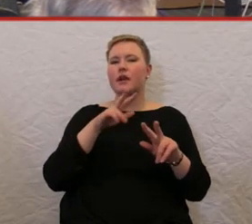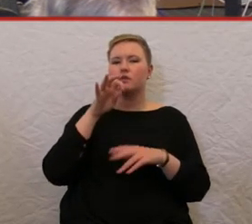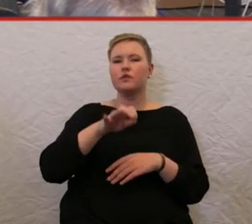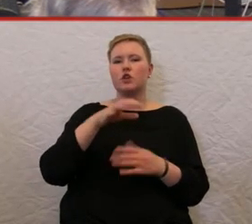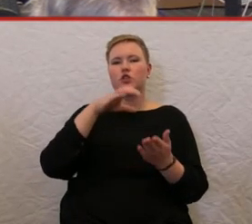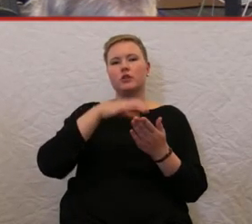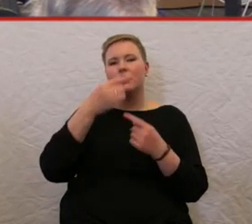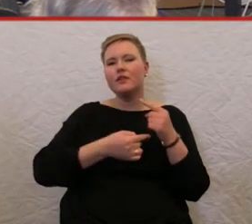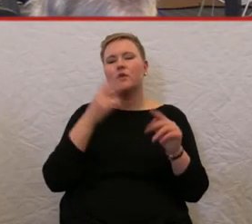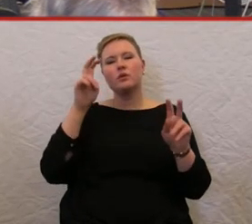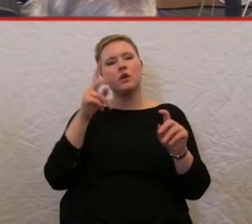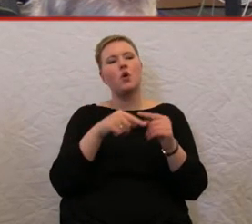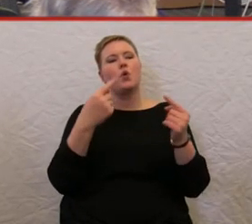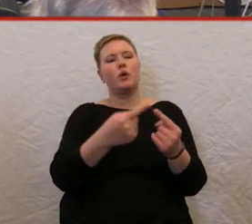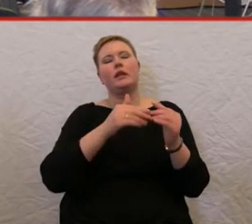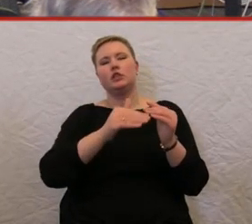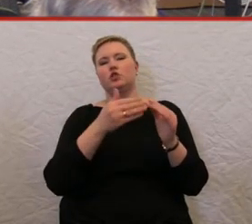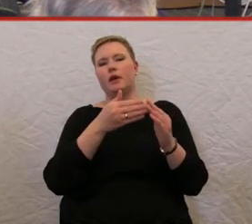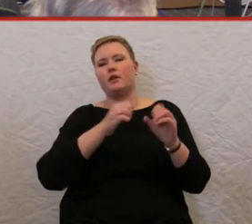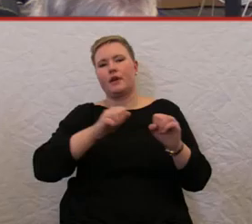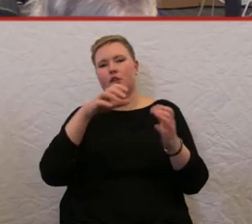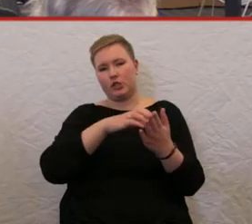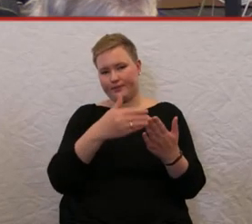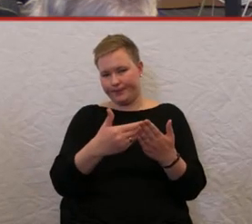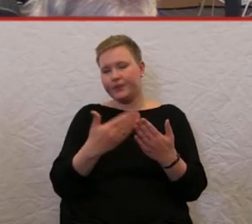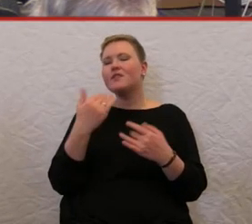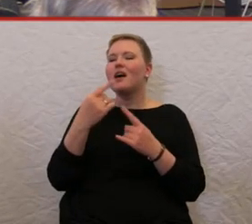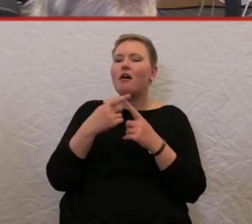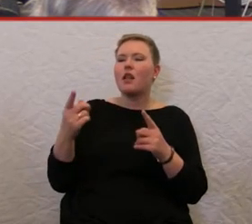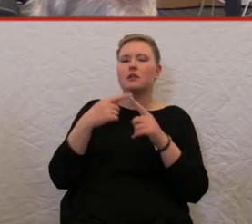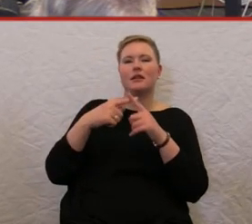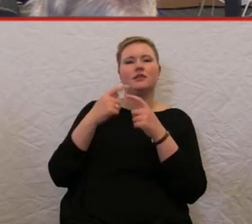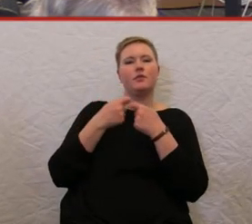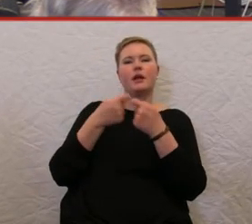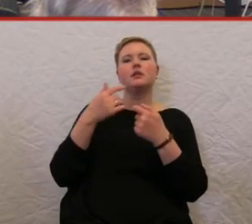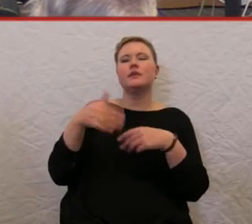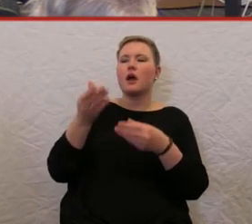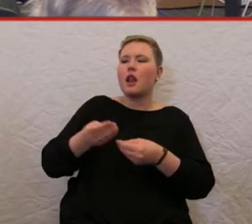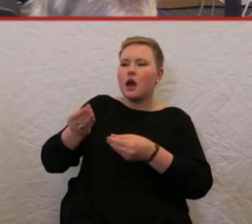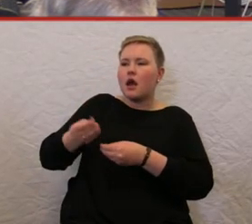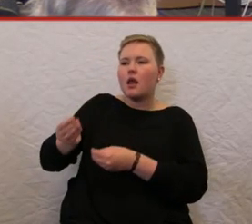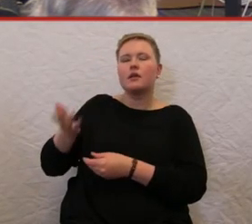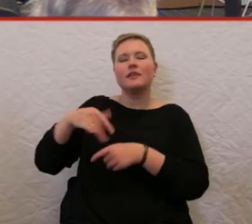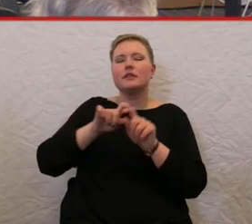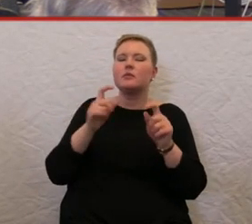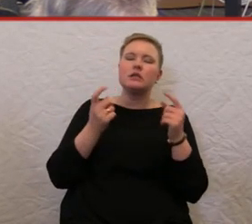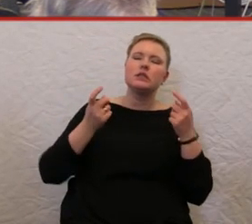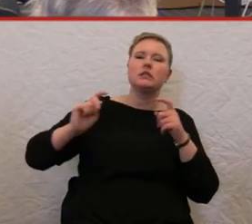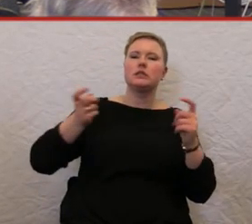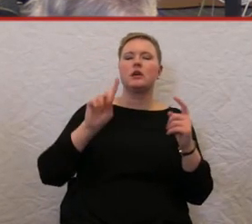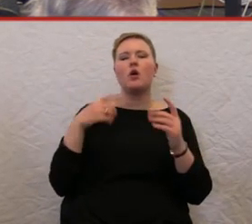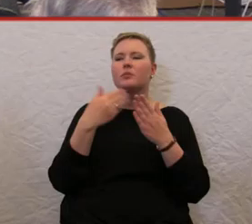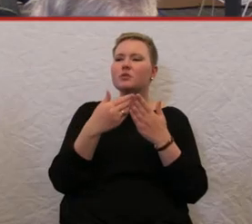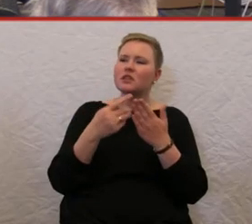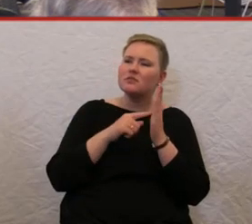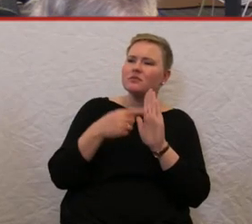runder Tisch, barrierefreie Stadt, nannte sich die. Dort waren alle Taxi-Verbände versammelt. Wir haben das Thema rauf und runter, auch mit den Beispielen London,